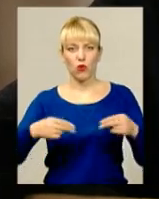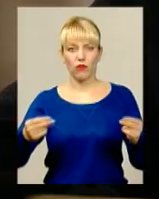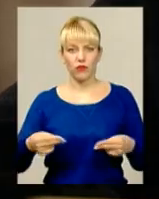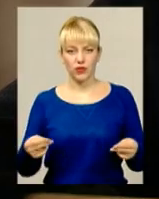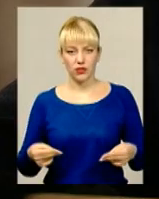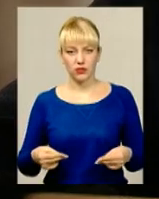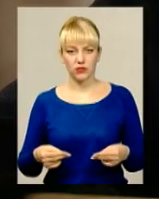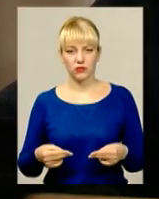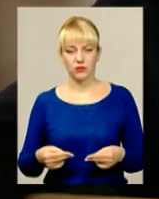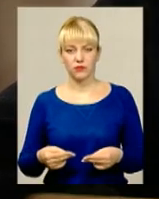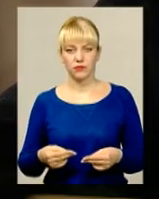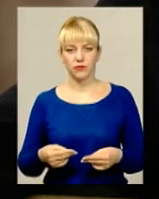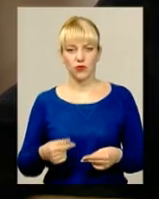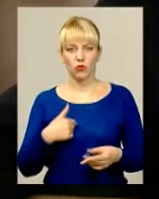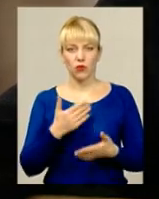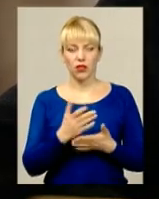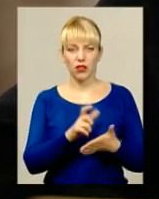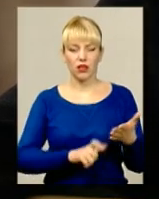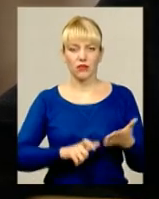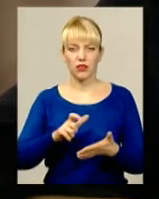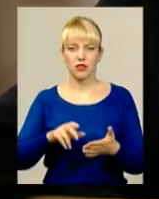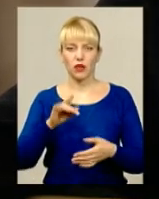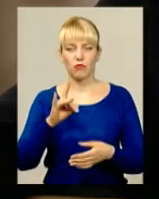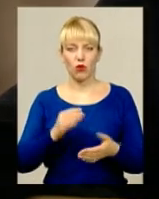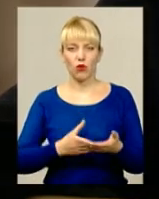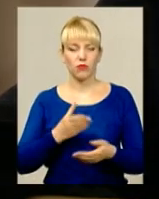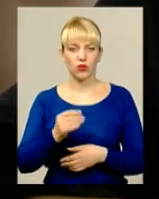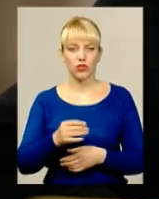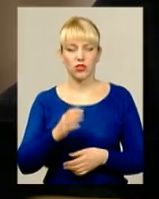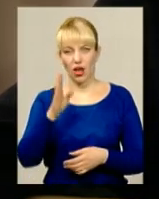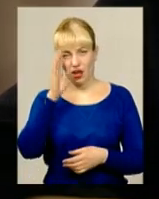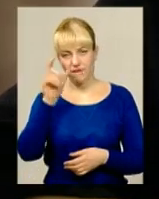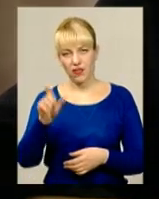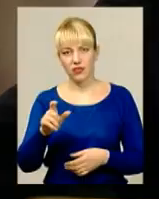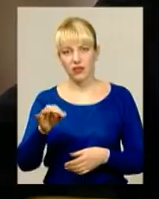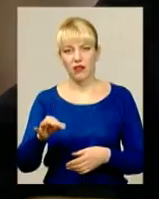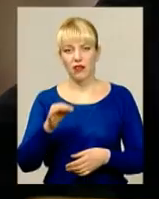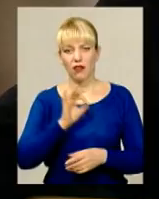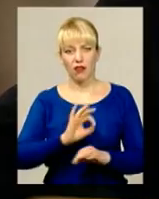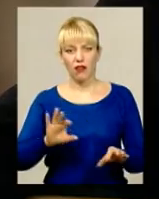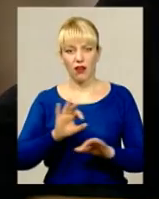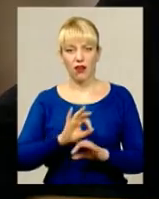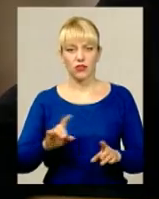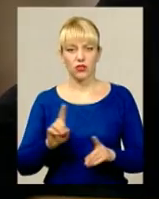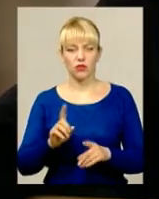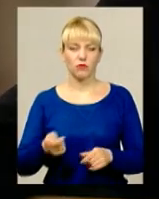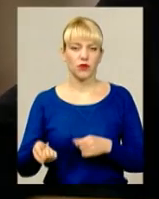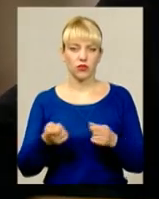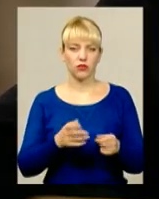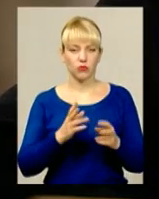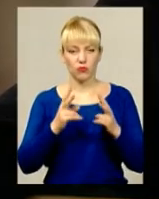квитанції, все про оплочину. Він каже, що то приносити, будемо